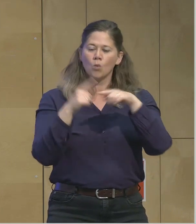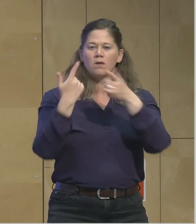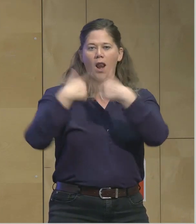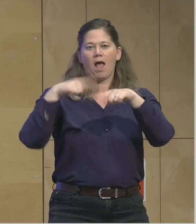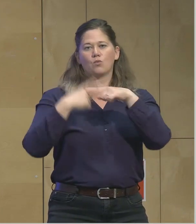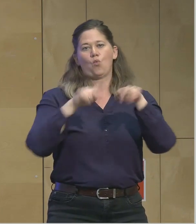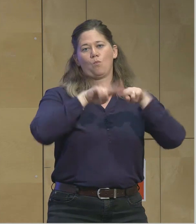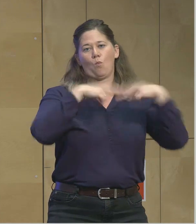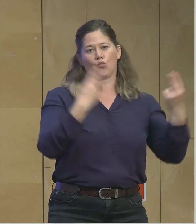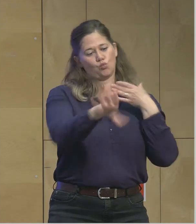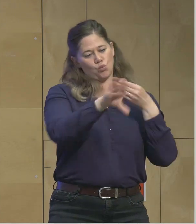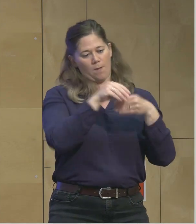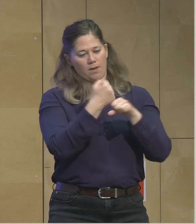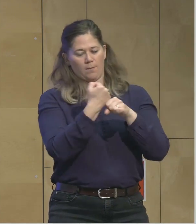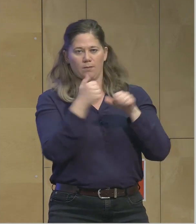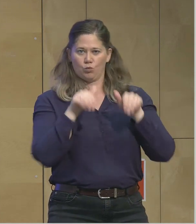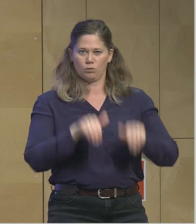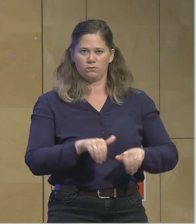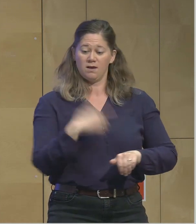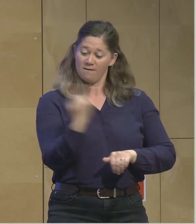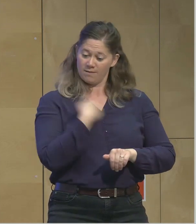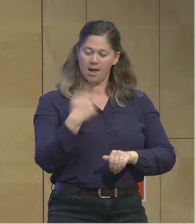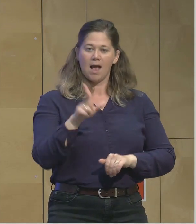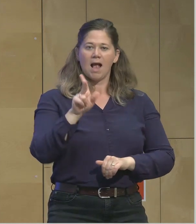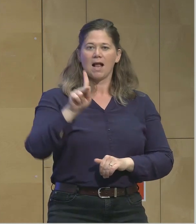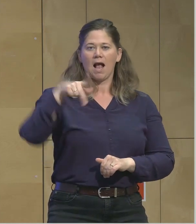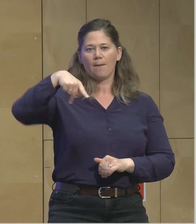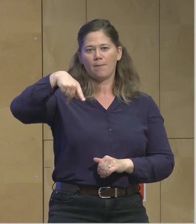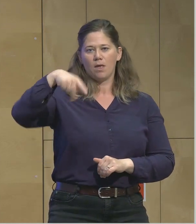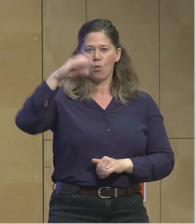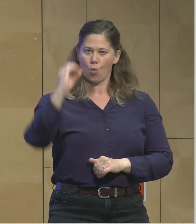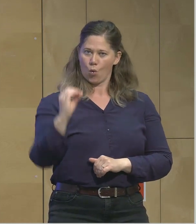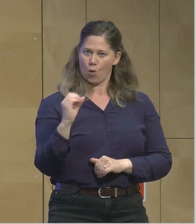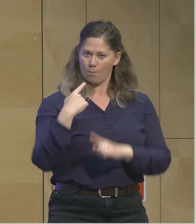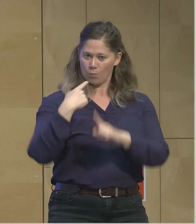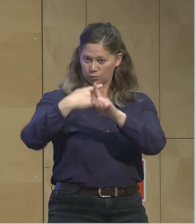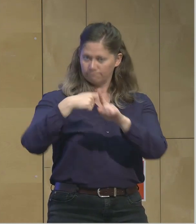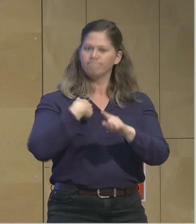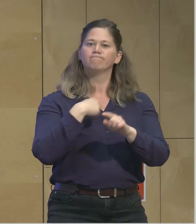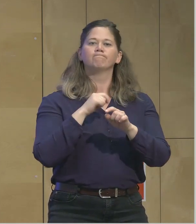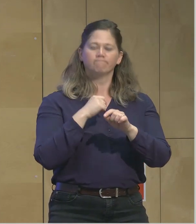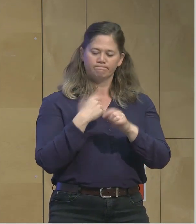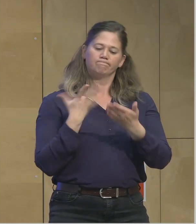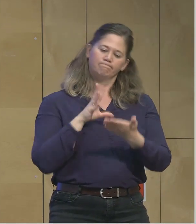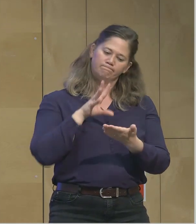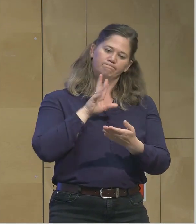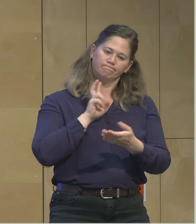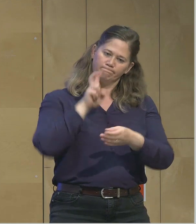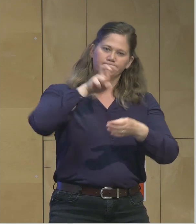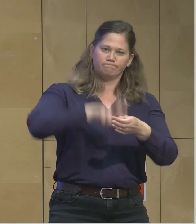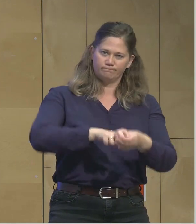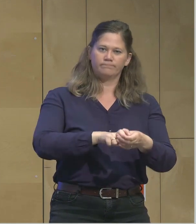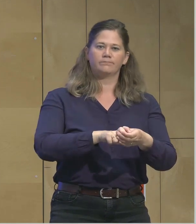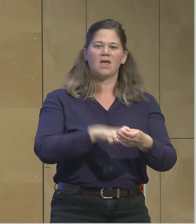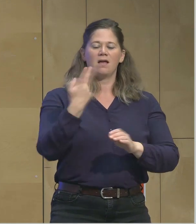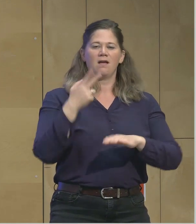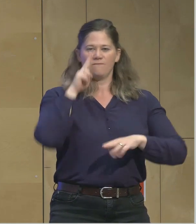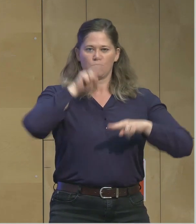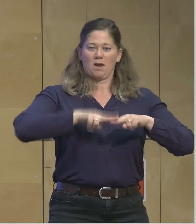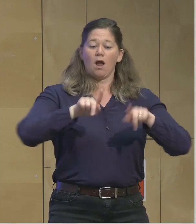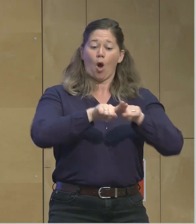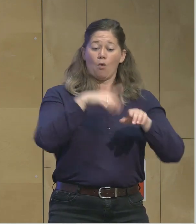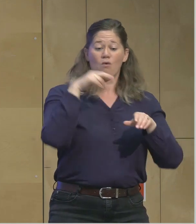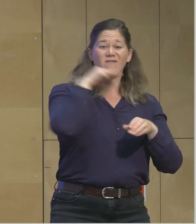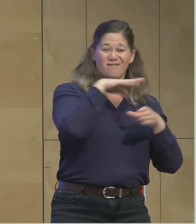Wir von der KPÖ Plus sind eingetreten mit dem Versprechen, auch nach der Wahl, nach der Angelöbung dafür zu